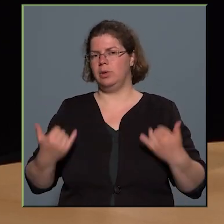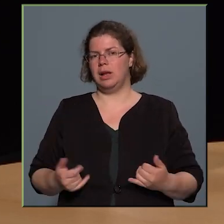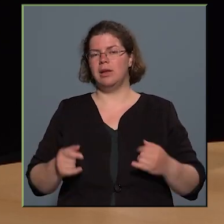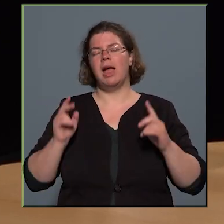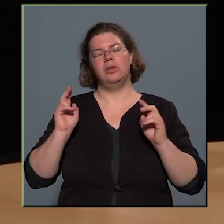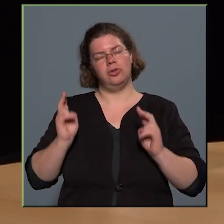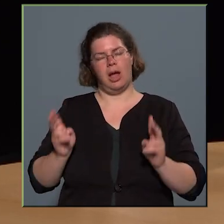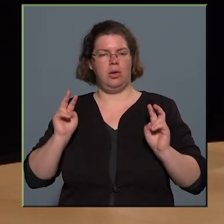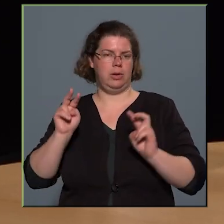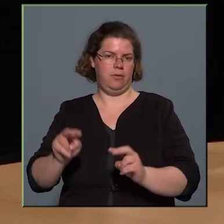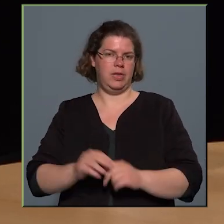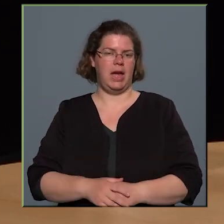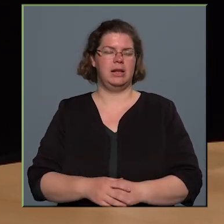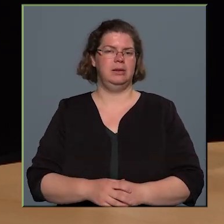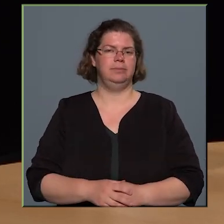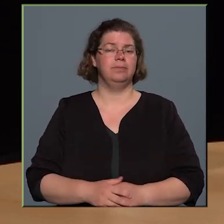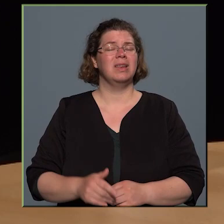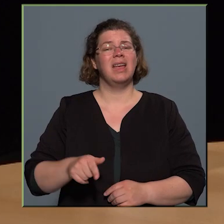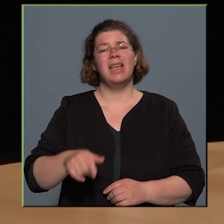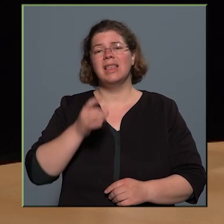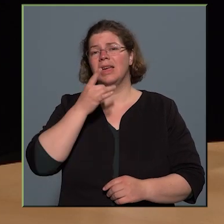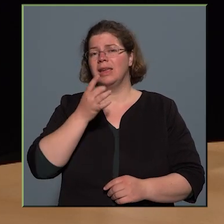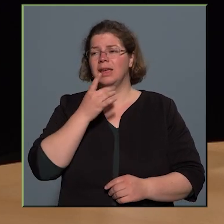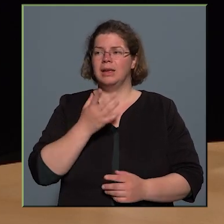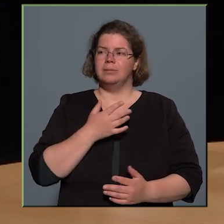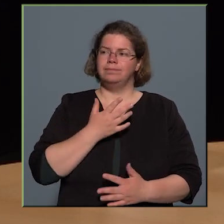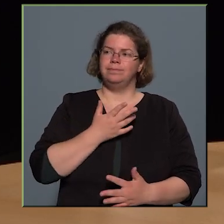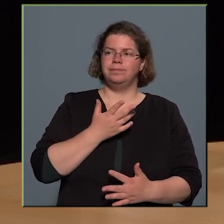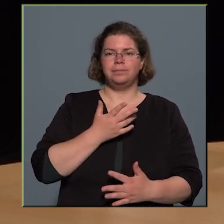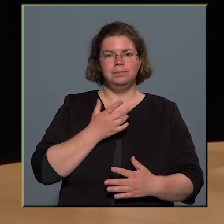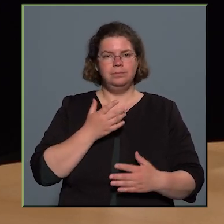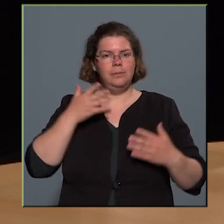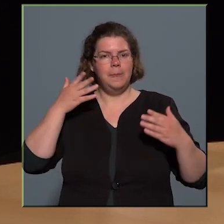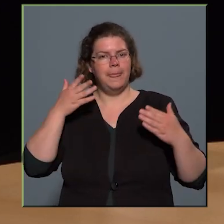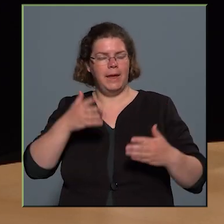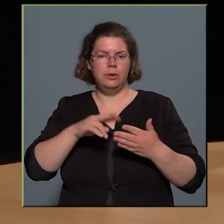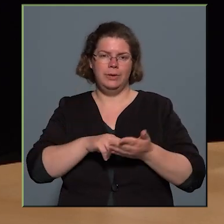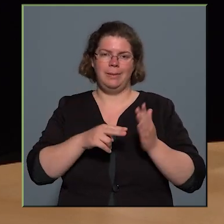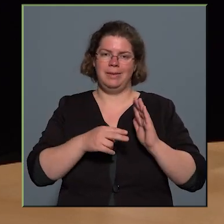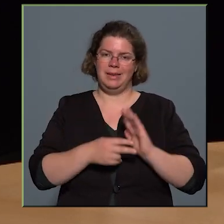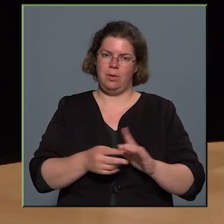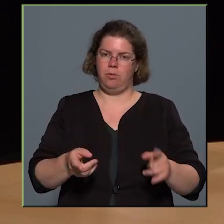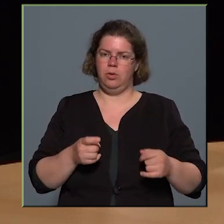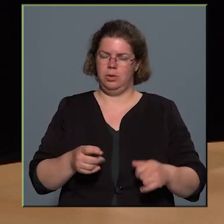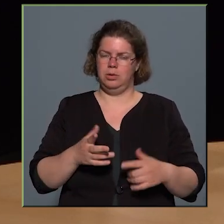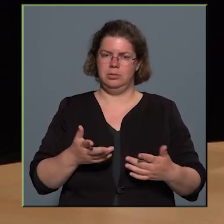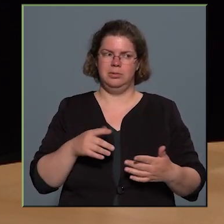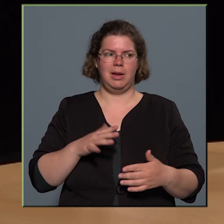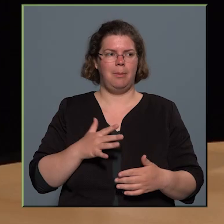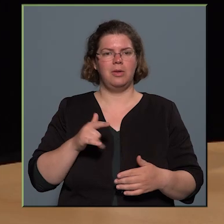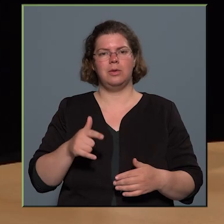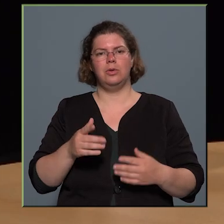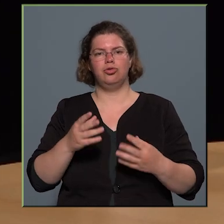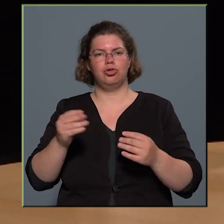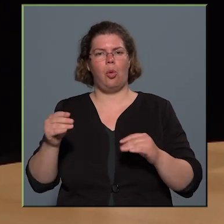oda kell figyelni. Vagy ezek inkább koncepciófüggőek, nem pedig az, hogy nagyon